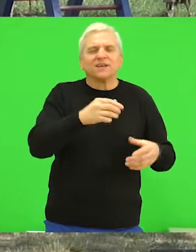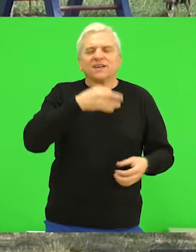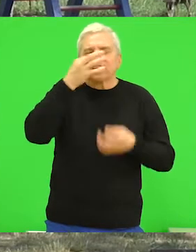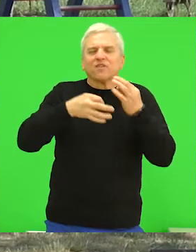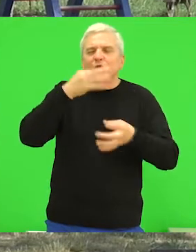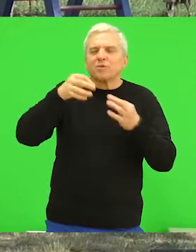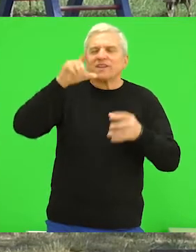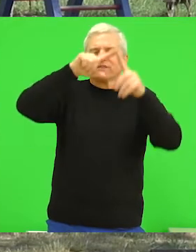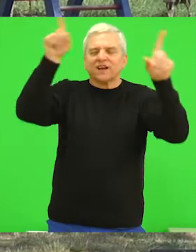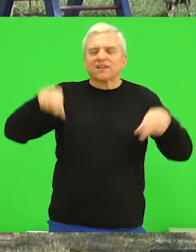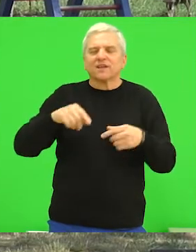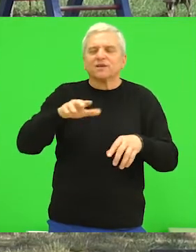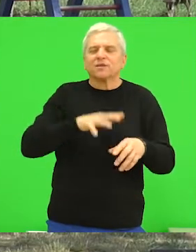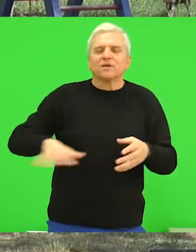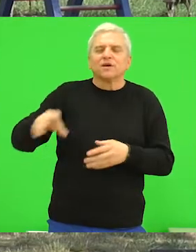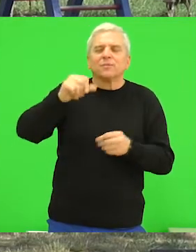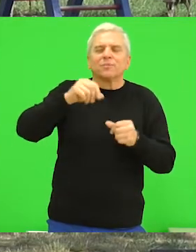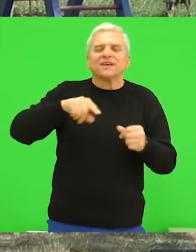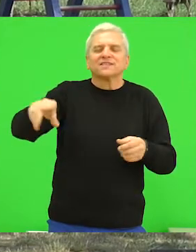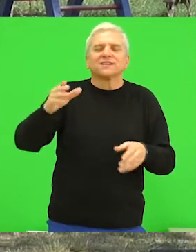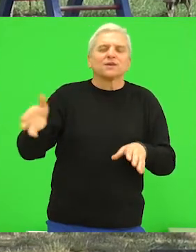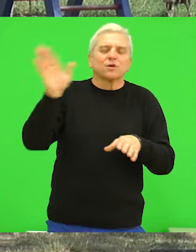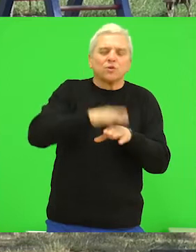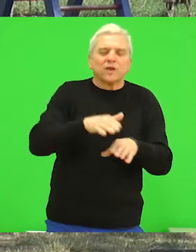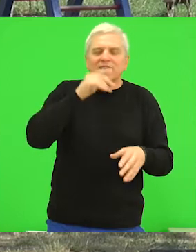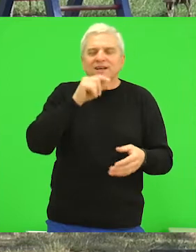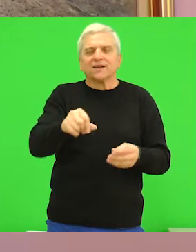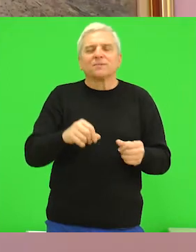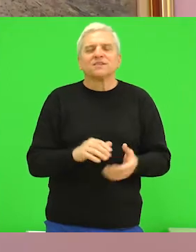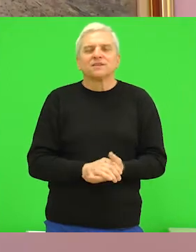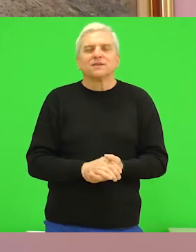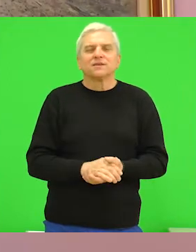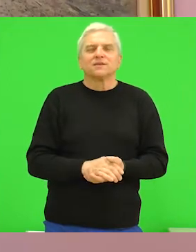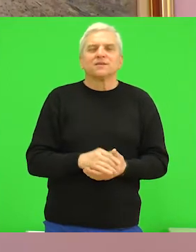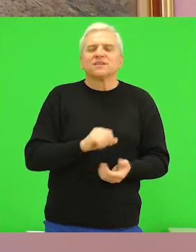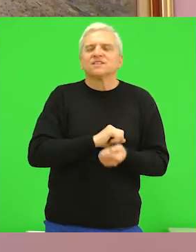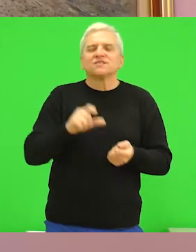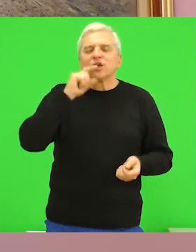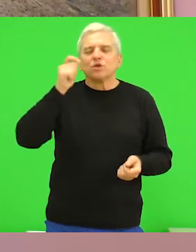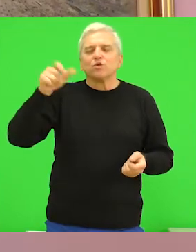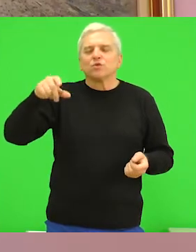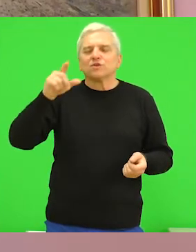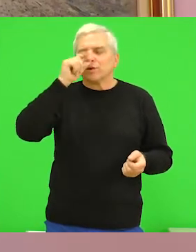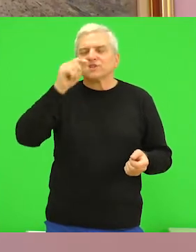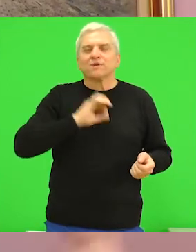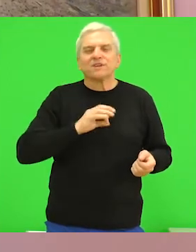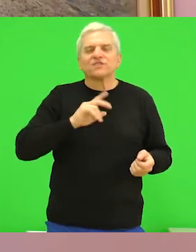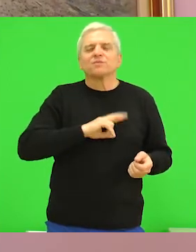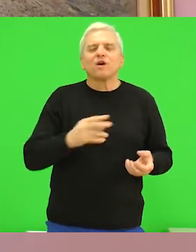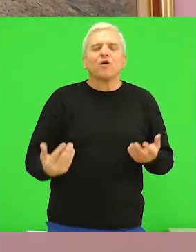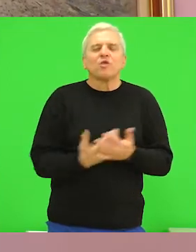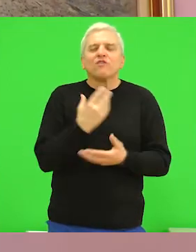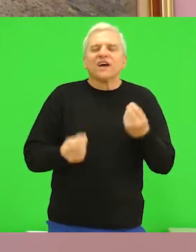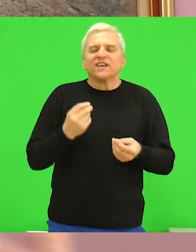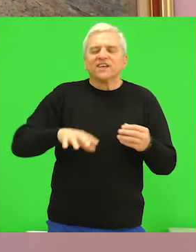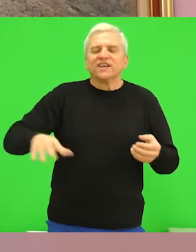informativna tabla i površina od peska za ublažavanje udara. Svakako će građani Bečeja imati nova igrališta već ove godine